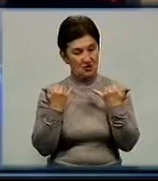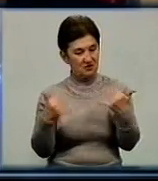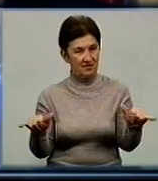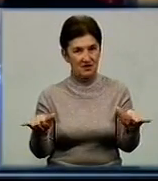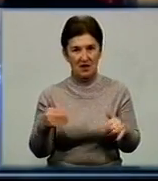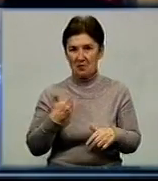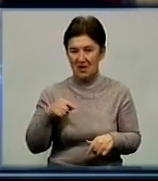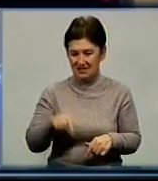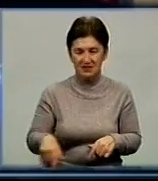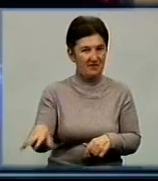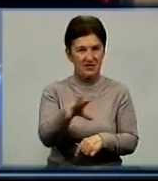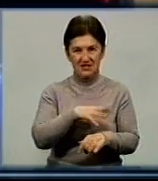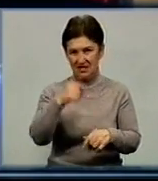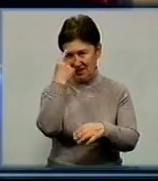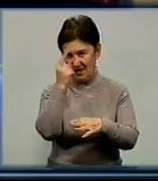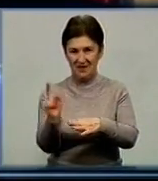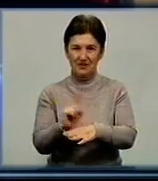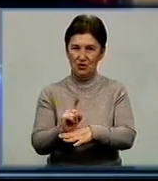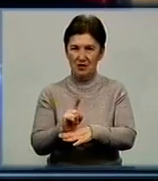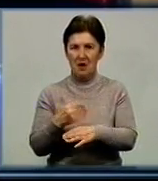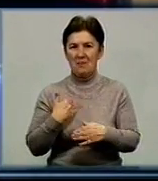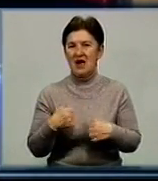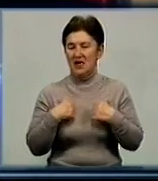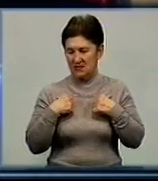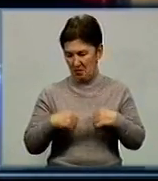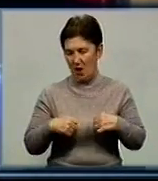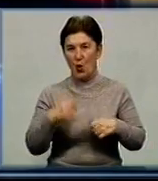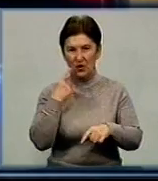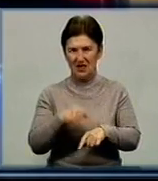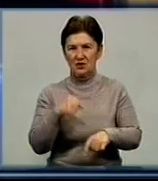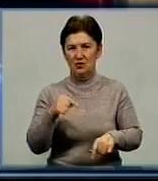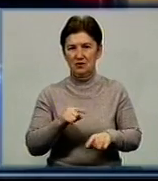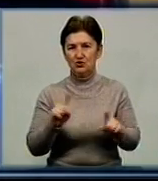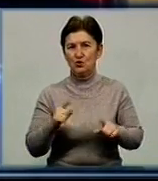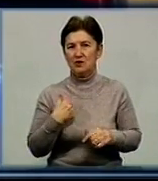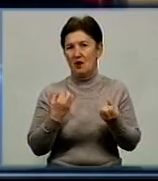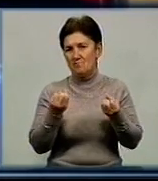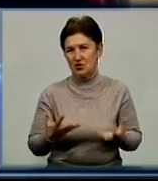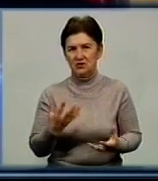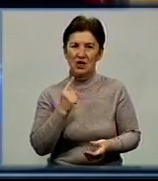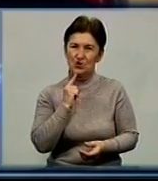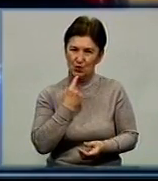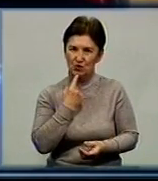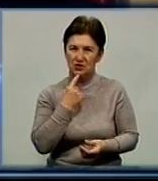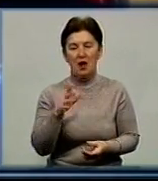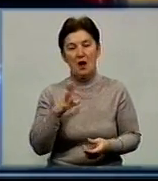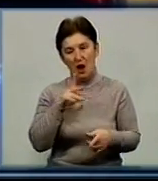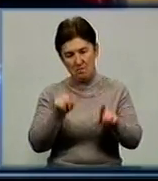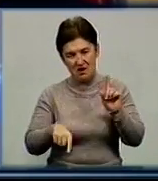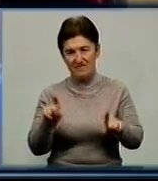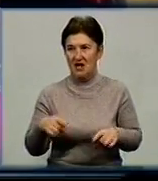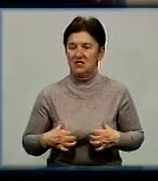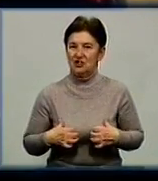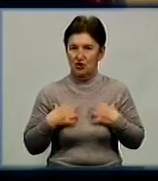тут нормальні, що ми спокійно реагуємо, що просто нам важко. Нам буває страшно, якщо